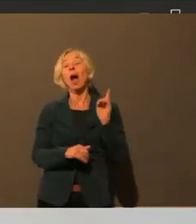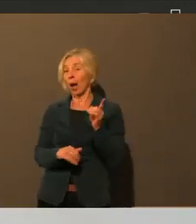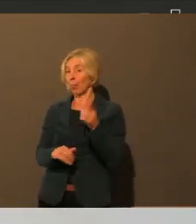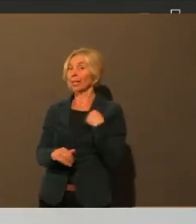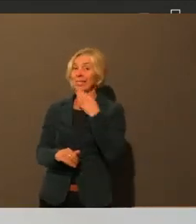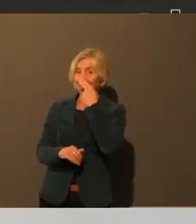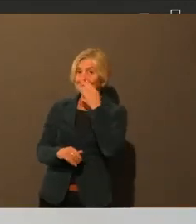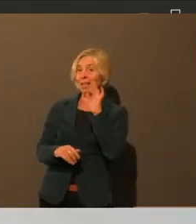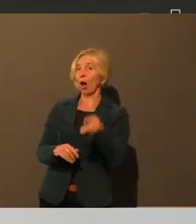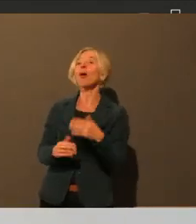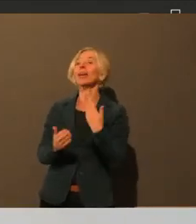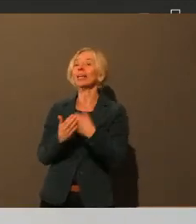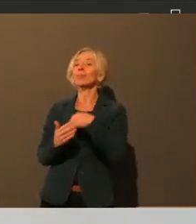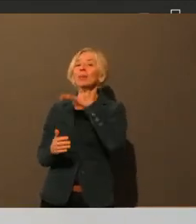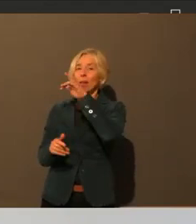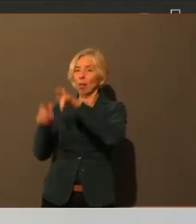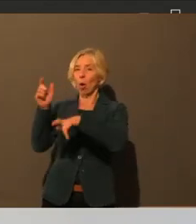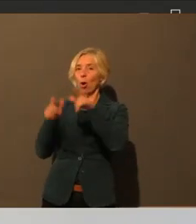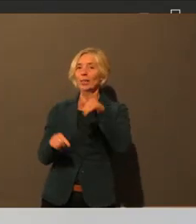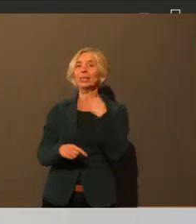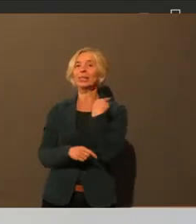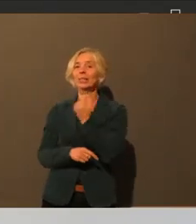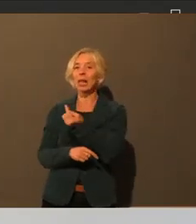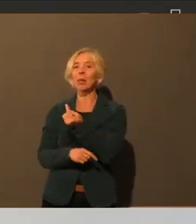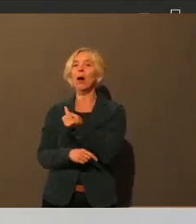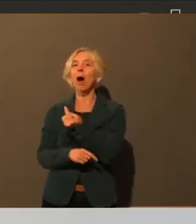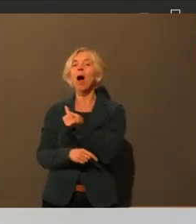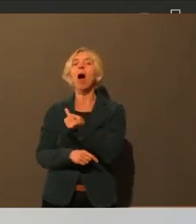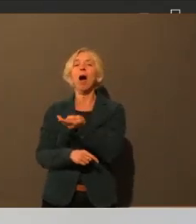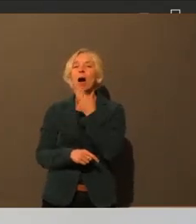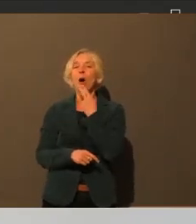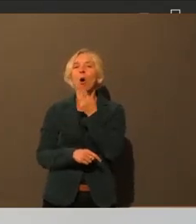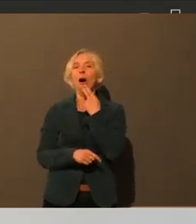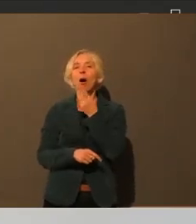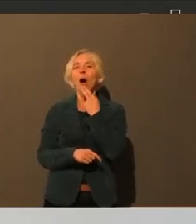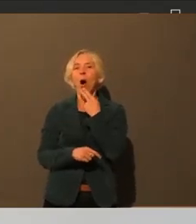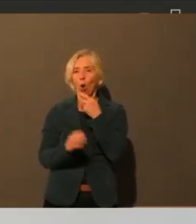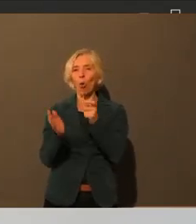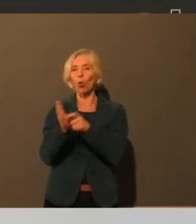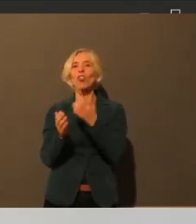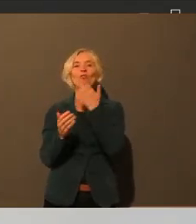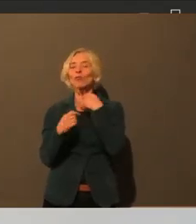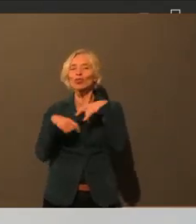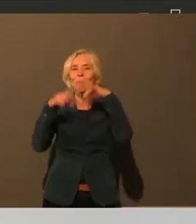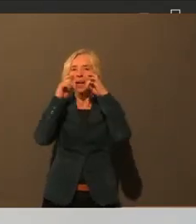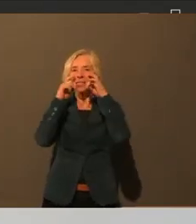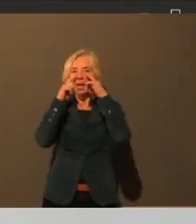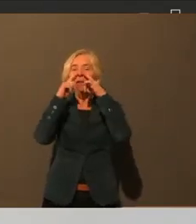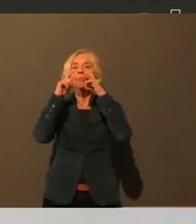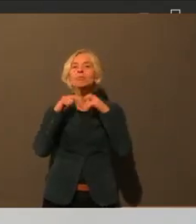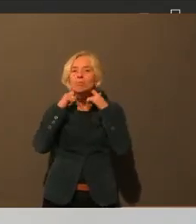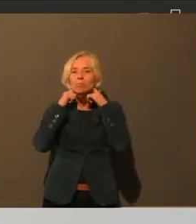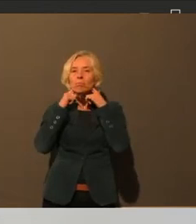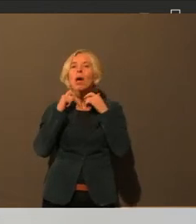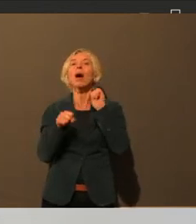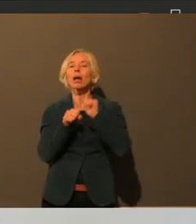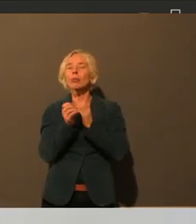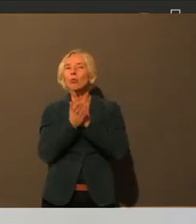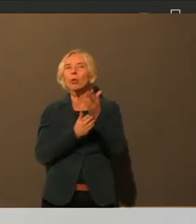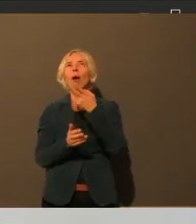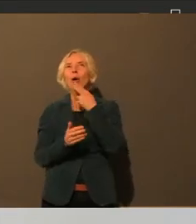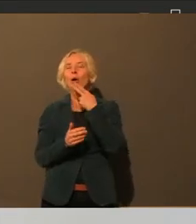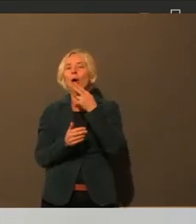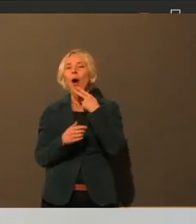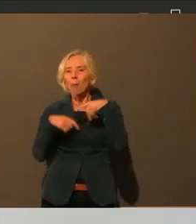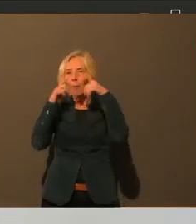um die Maske nicht tragen zu müssen oder alibimäßig eine Bierflasche mitgetragen wird, das beobachten wir alles, dann sind wir schon auch inzwischen